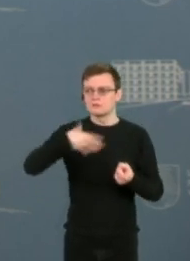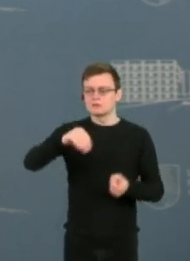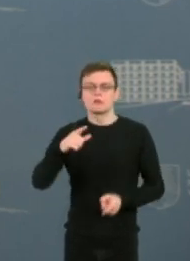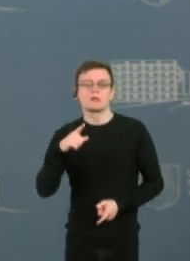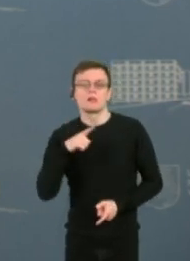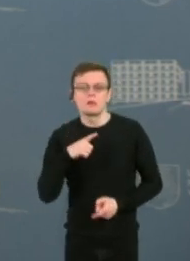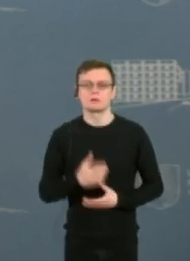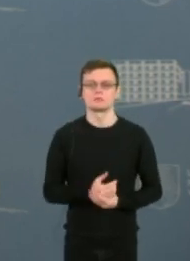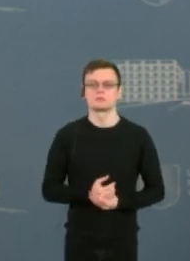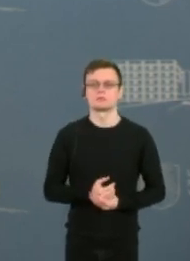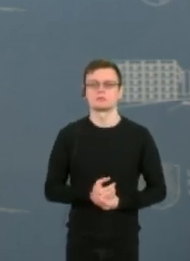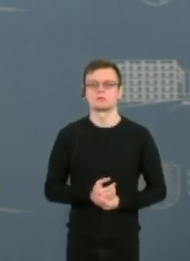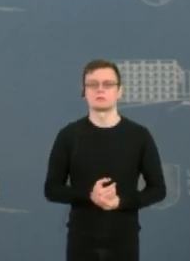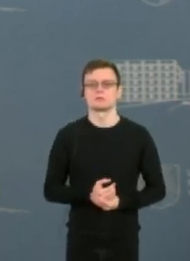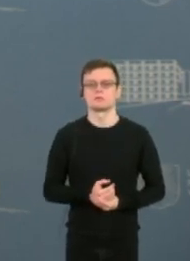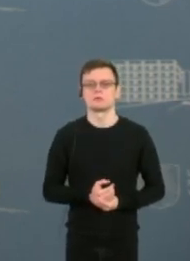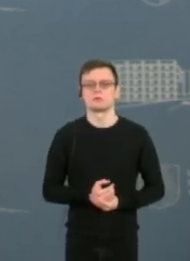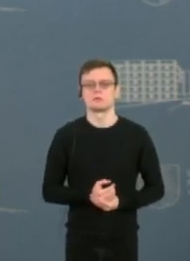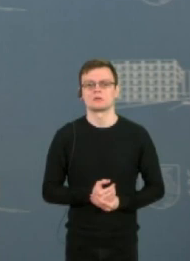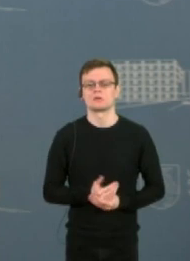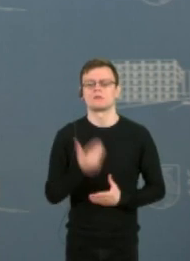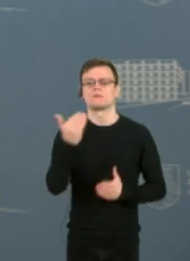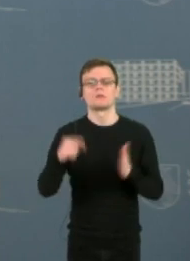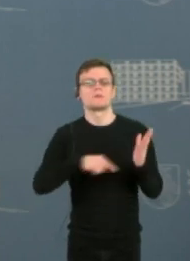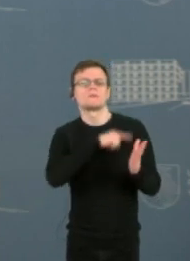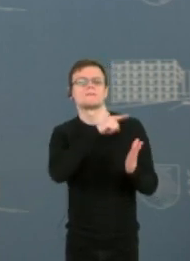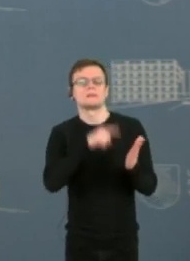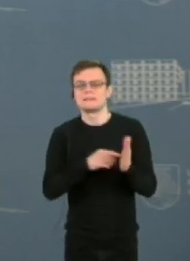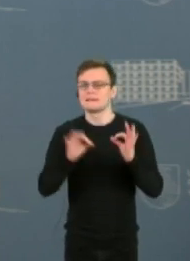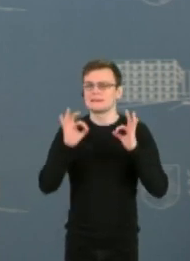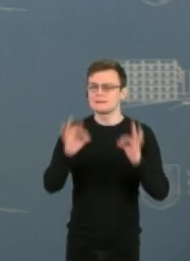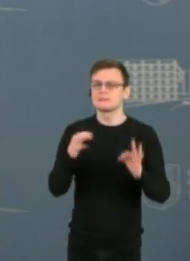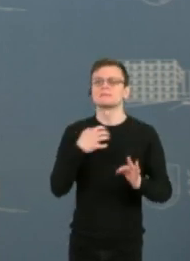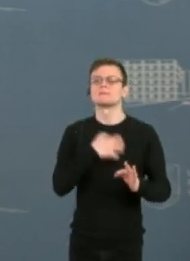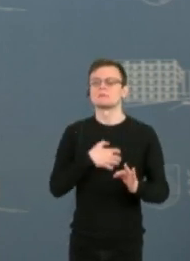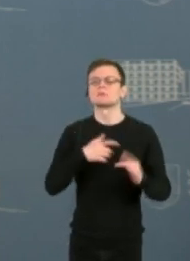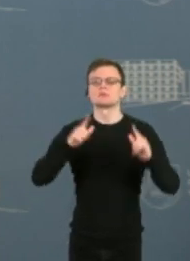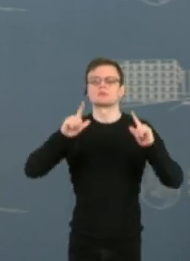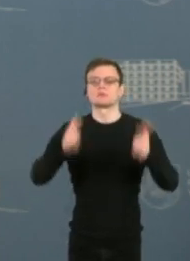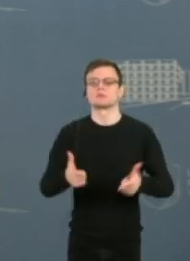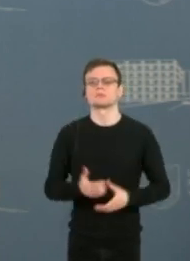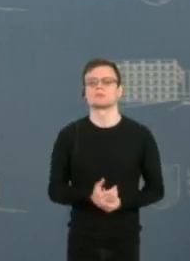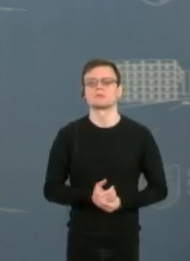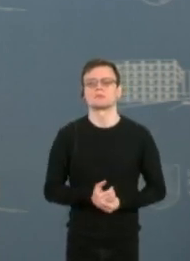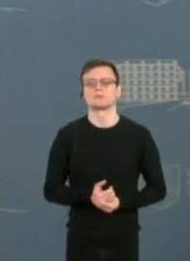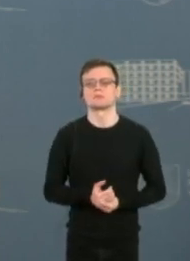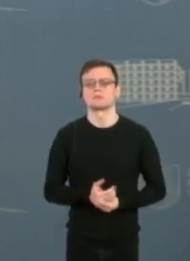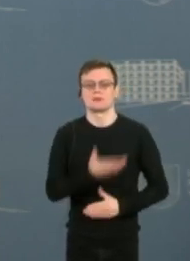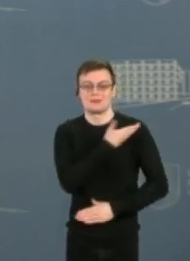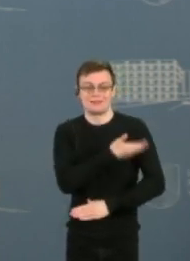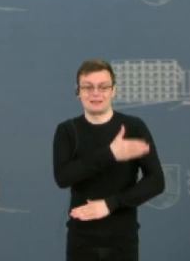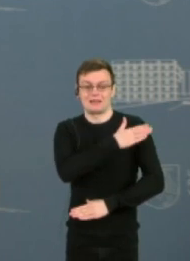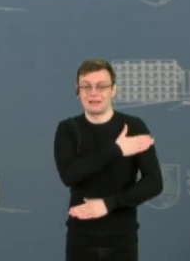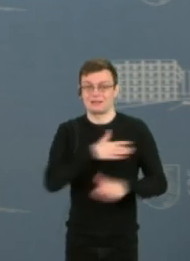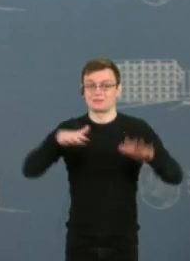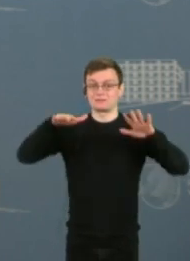Jūsų klausimas labai taiklus labai svarbus, iš tikrųjų, mes Lenkijoje